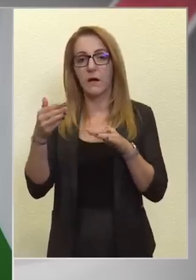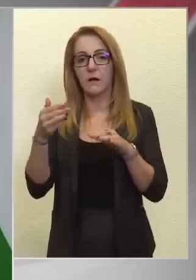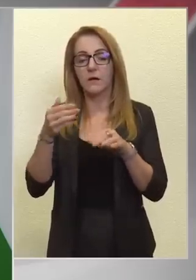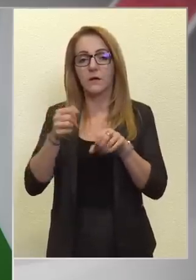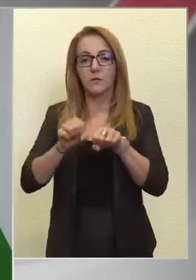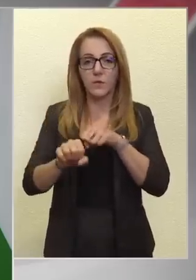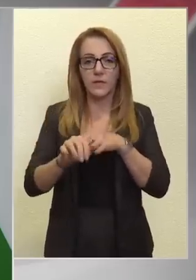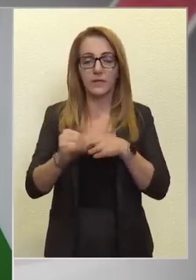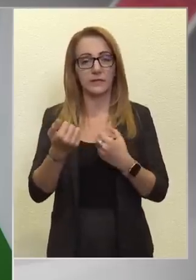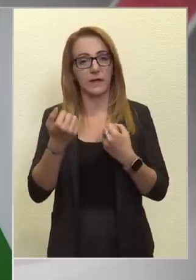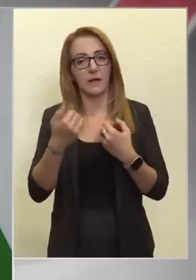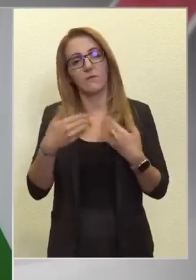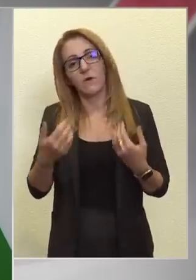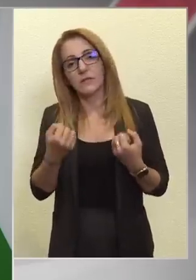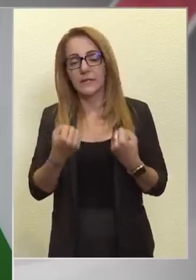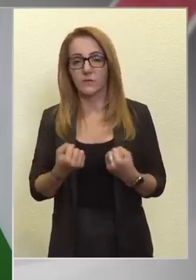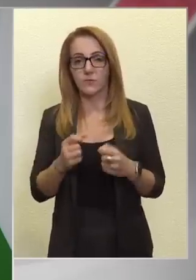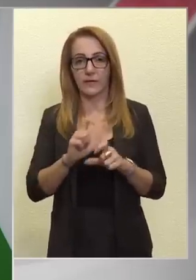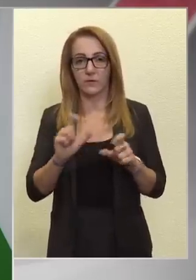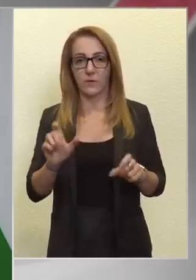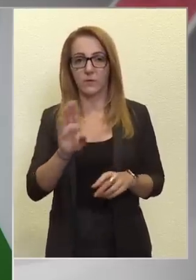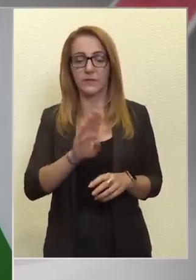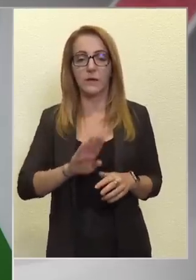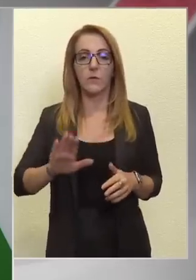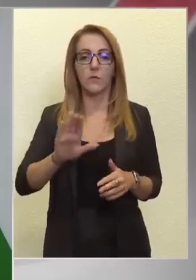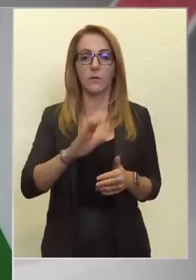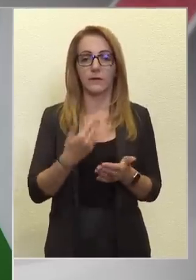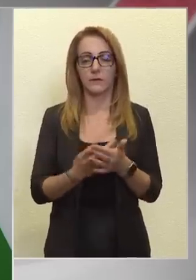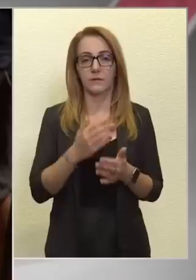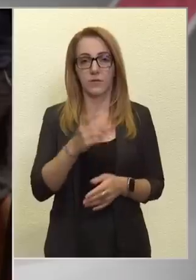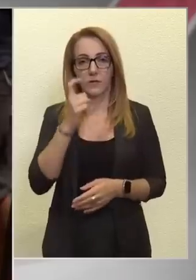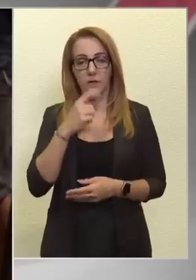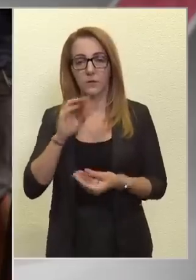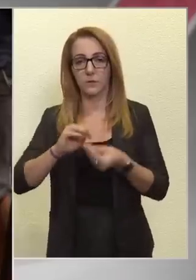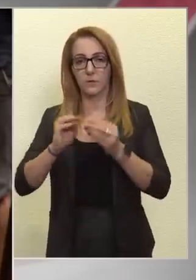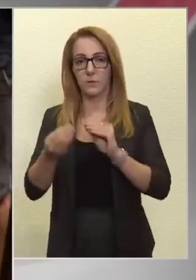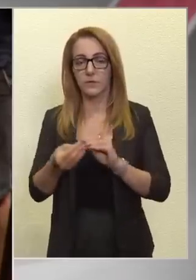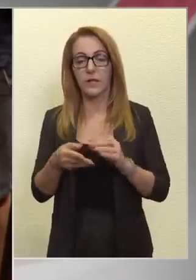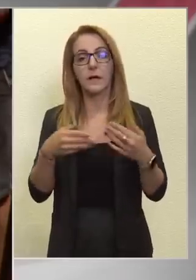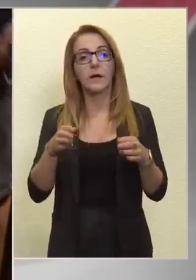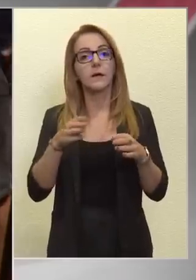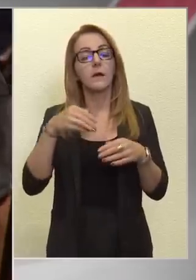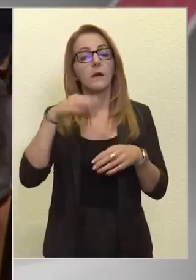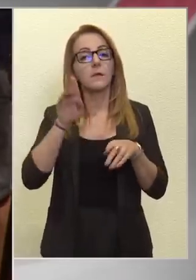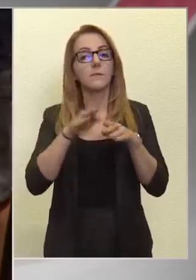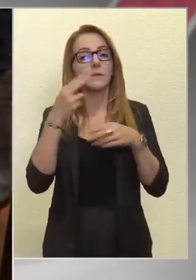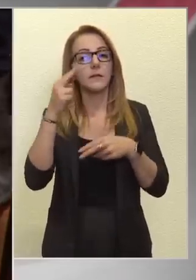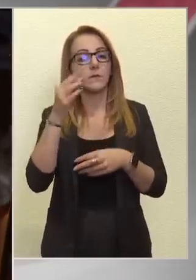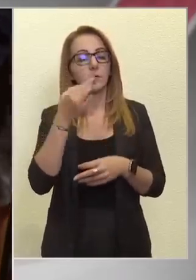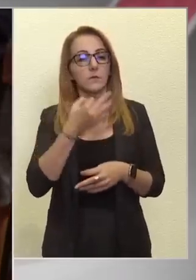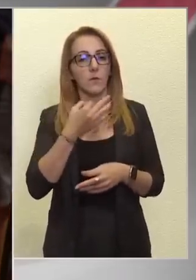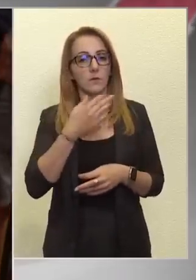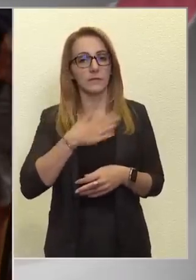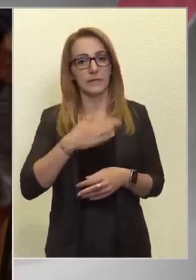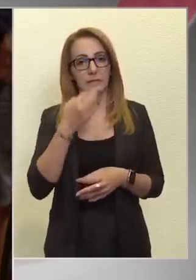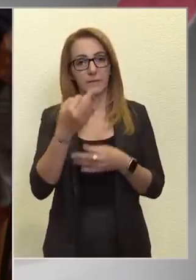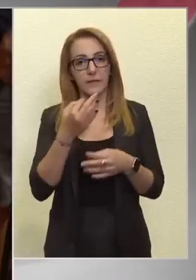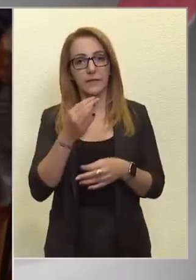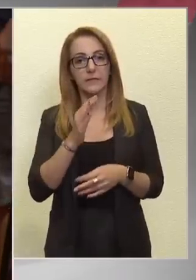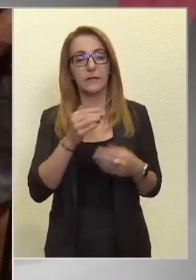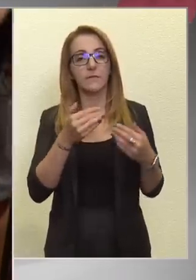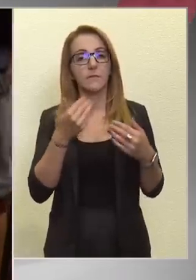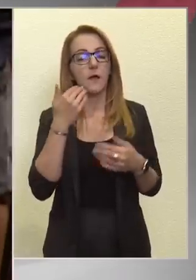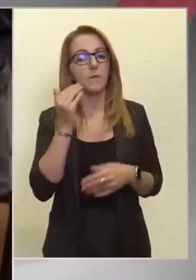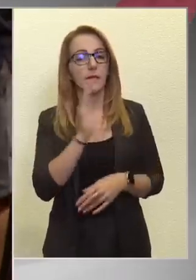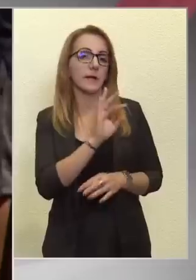inkábbis rendkívül nehézséget okoz az európai gazdaságnak. Ez egy rossz üzlet. Nagyminiszter úrtól szeretném kérdezni, hogy ön szerint Amerikának jó vagy